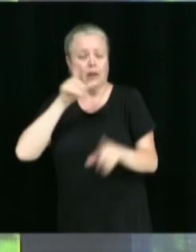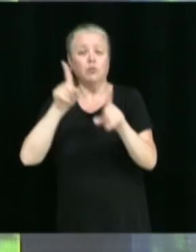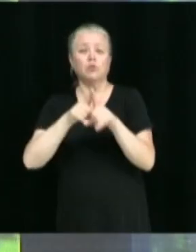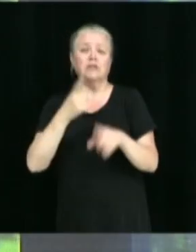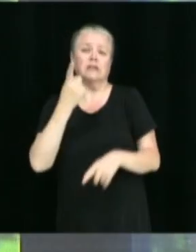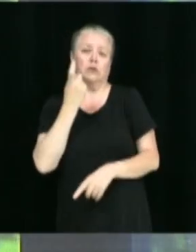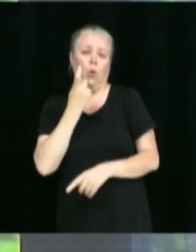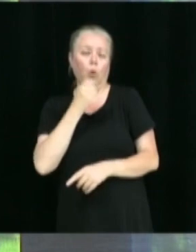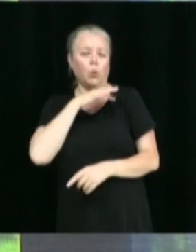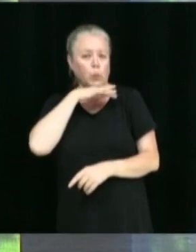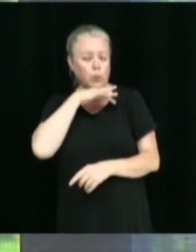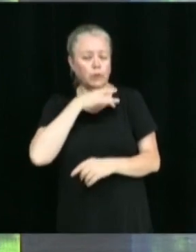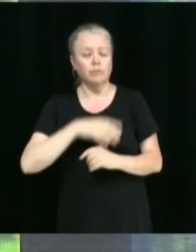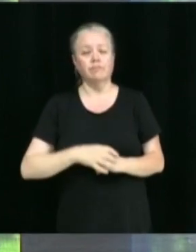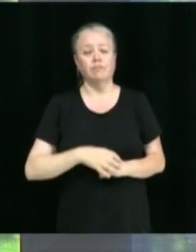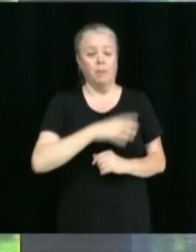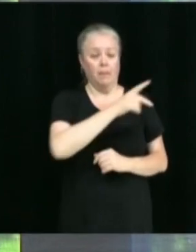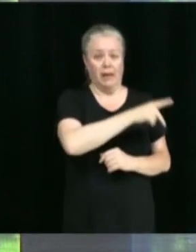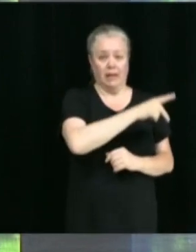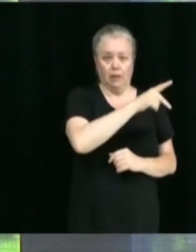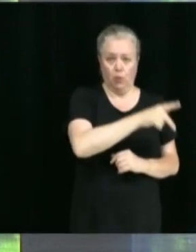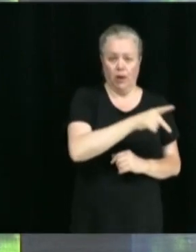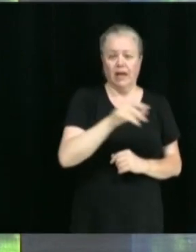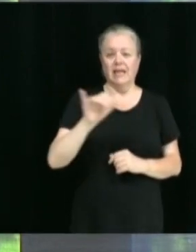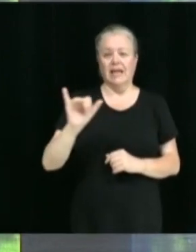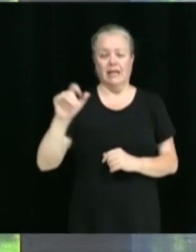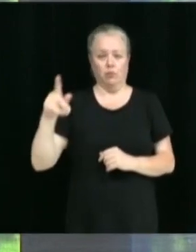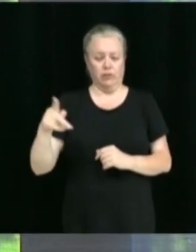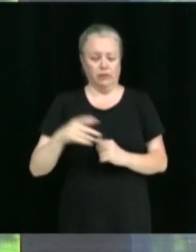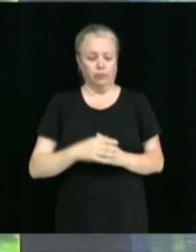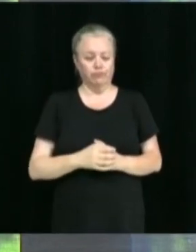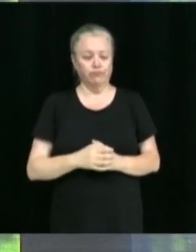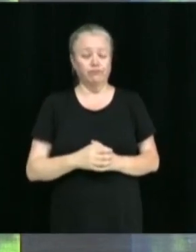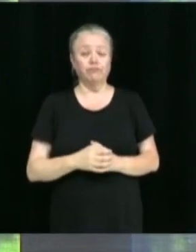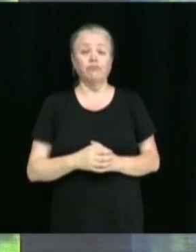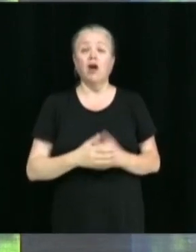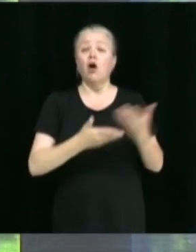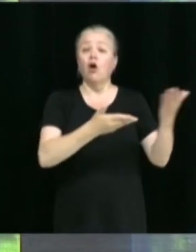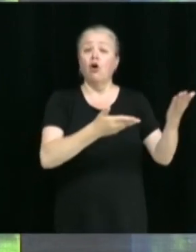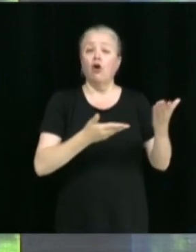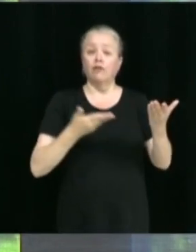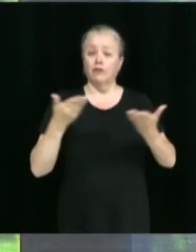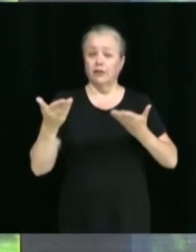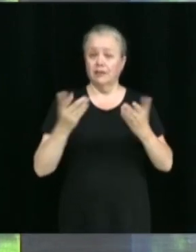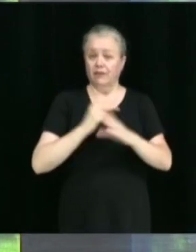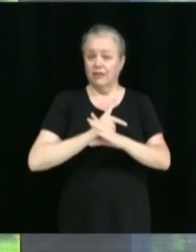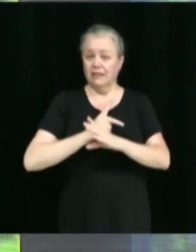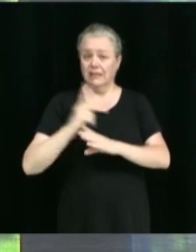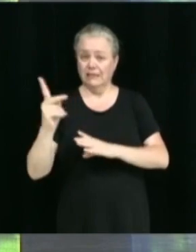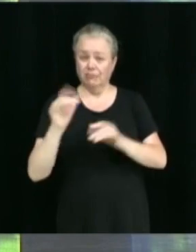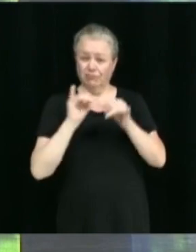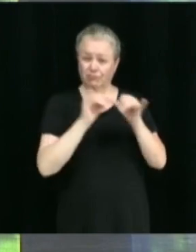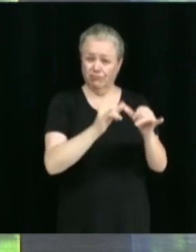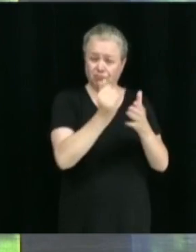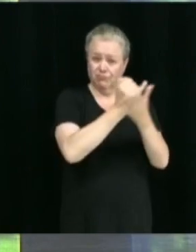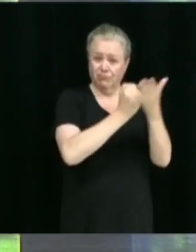Patrick Poulin, Yannick Poisson. Offre de services professionnels d'architecture reçues en vue des travaux de réfection de l'enveloppe extérieure